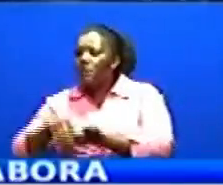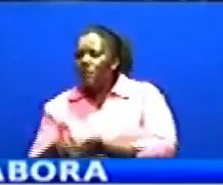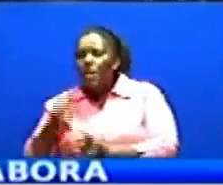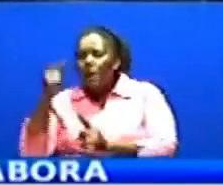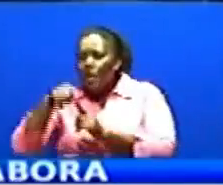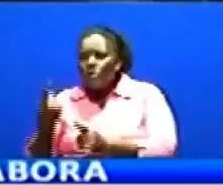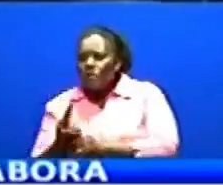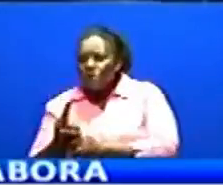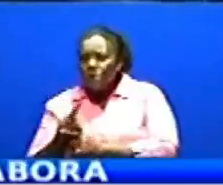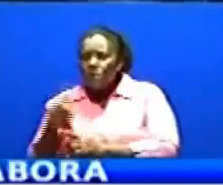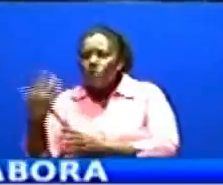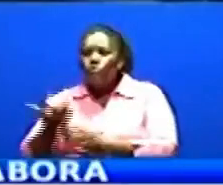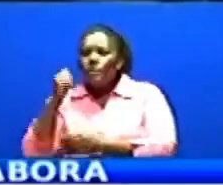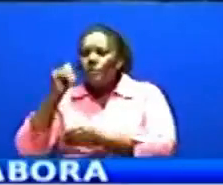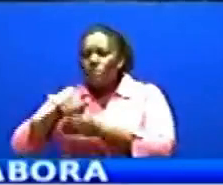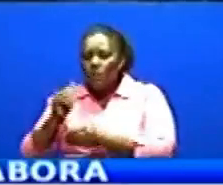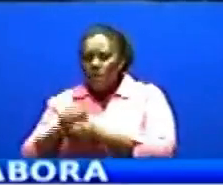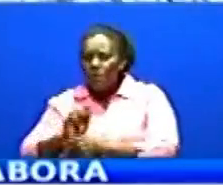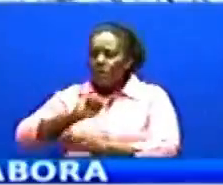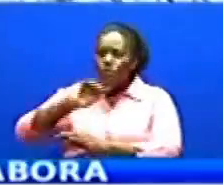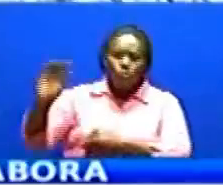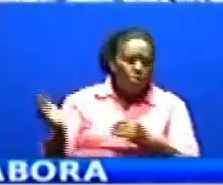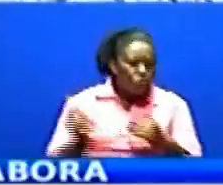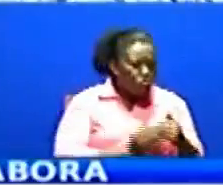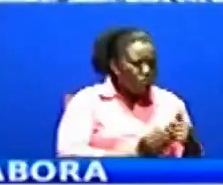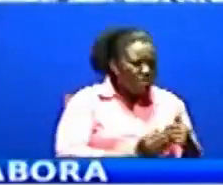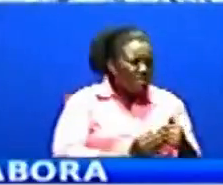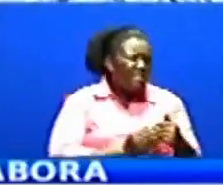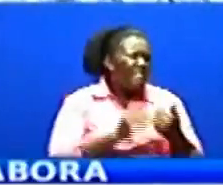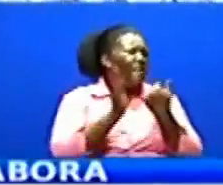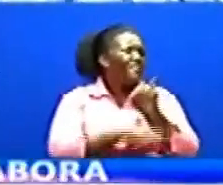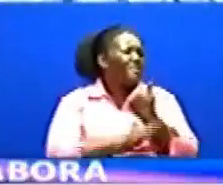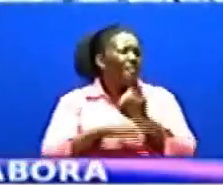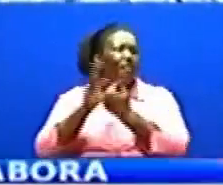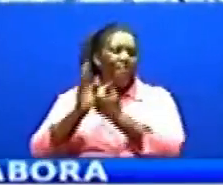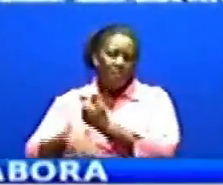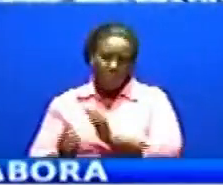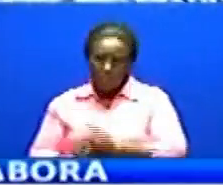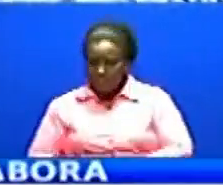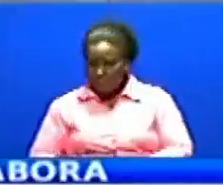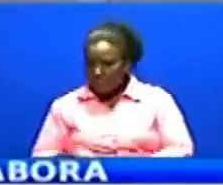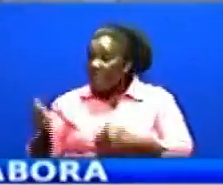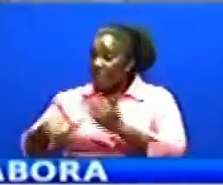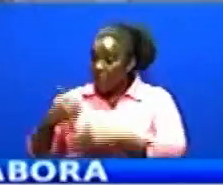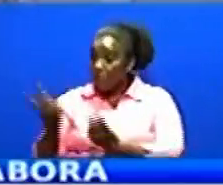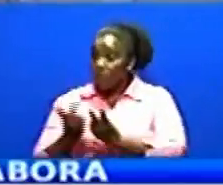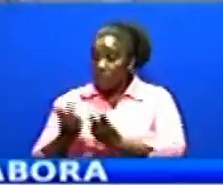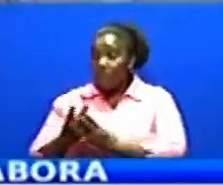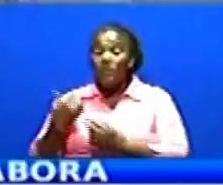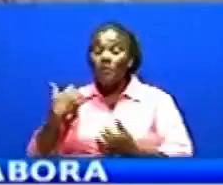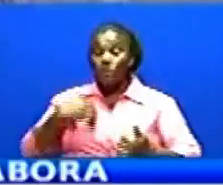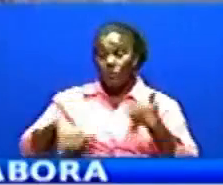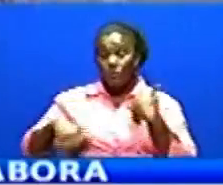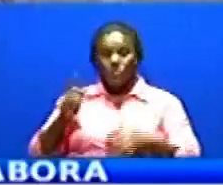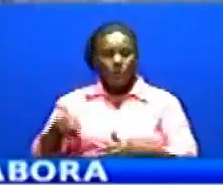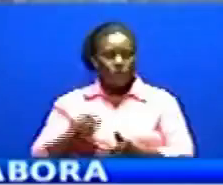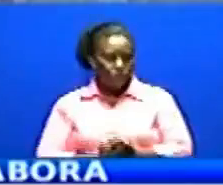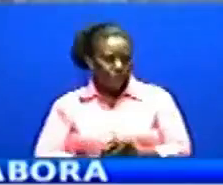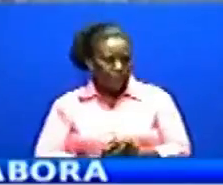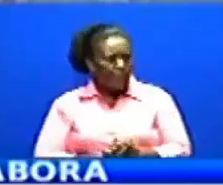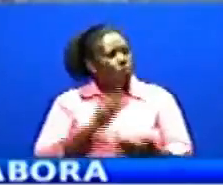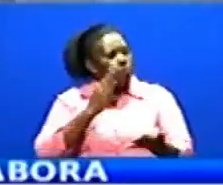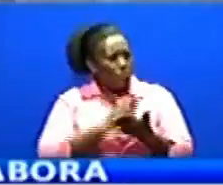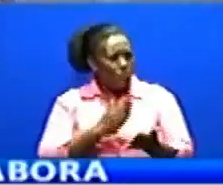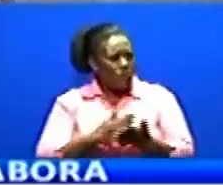kuangalia hii bei Nanyane tulipa hii hasala Kumbata viongozi nao wanamashaka Kwanza maranyingi